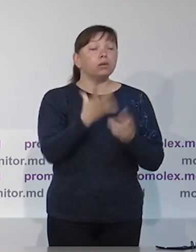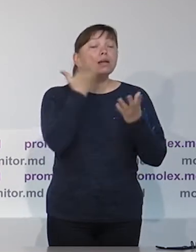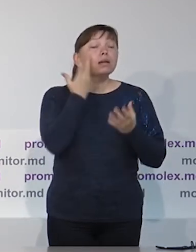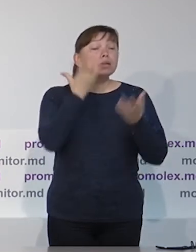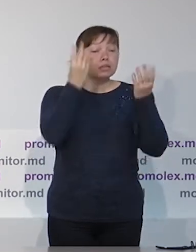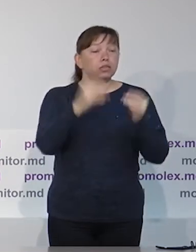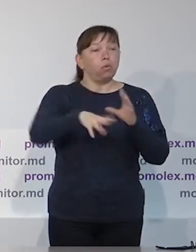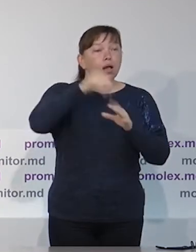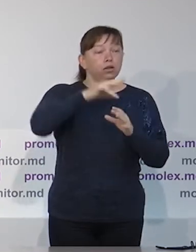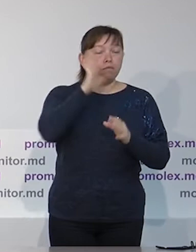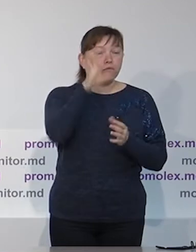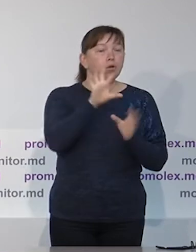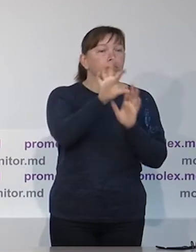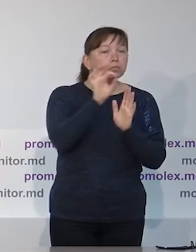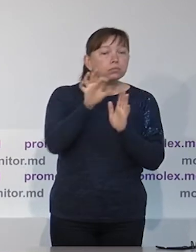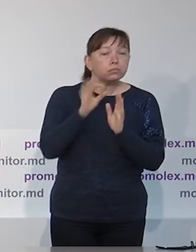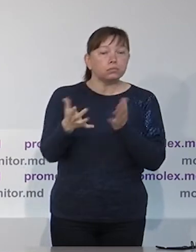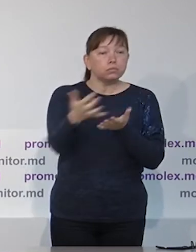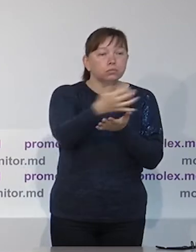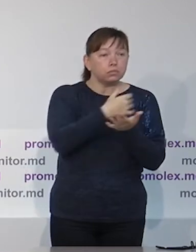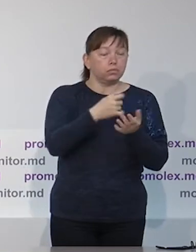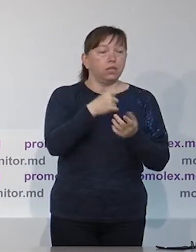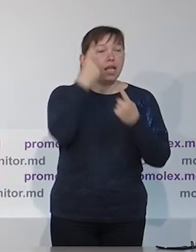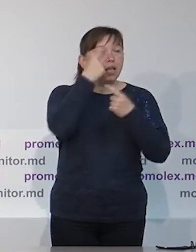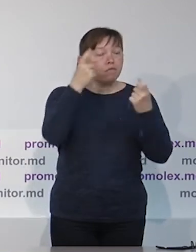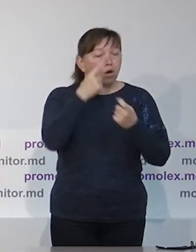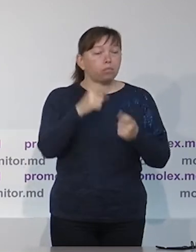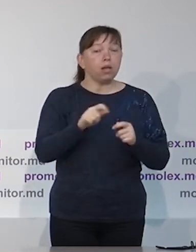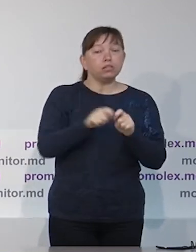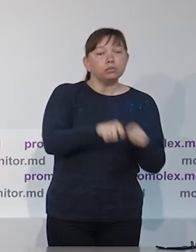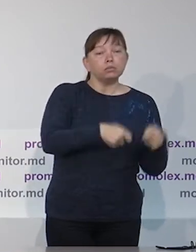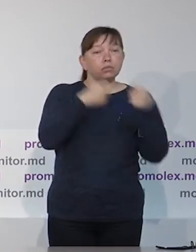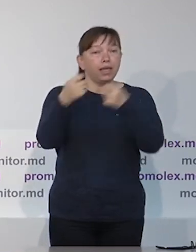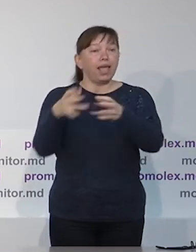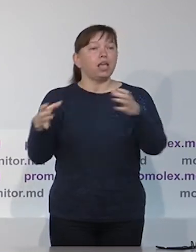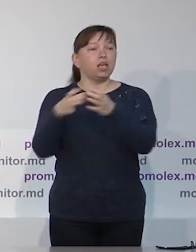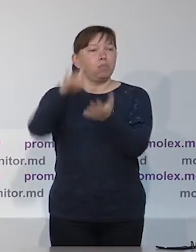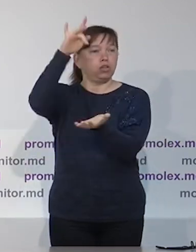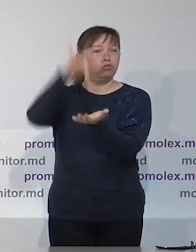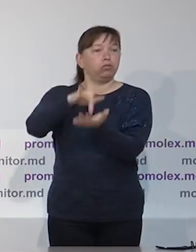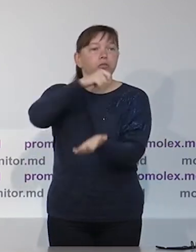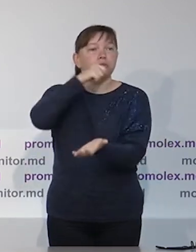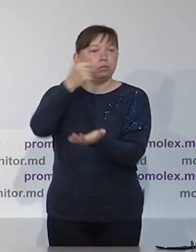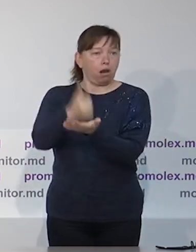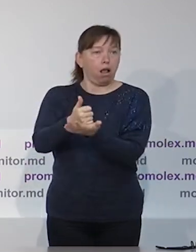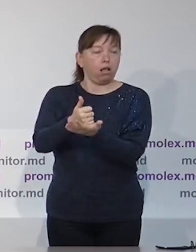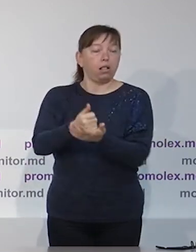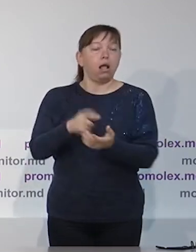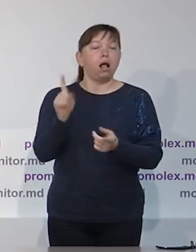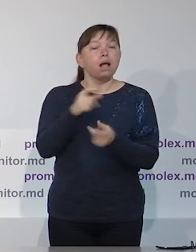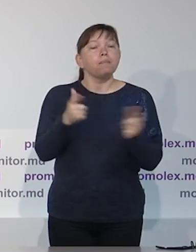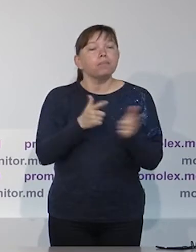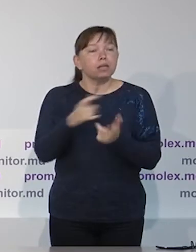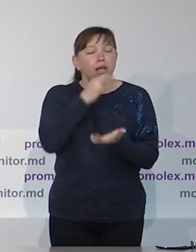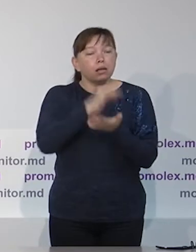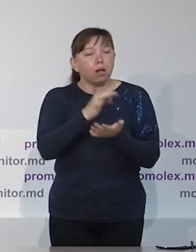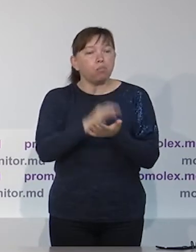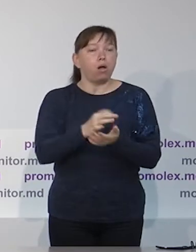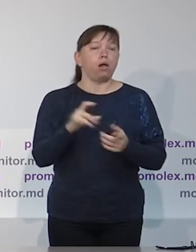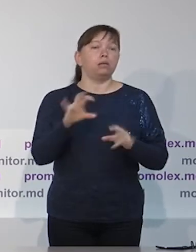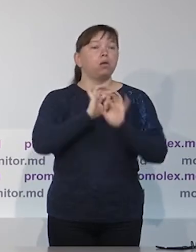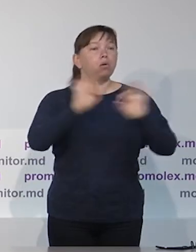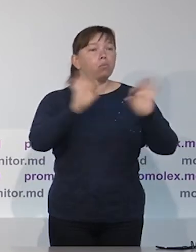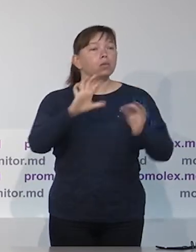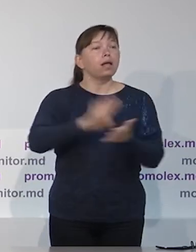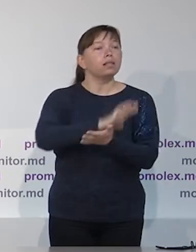наблюдатели в день голосования будут собирать информацию и передавать ее центральной команде, которая